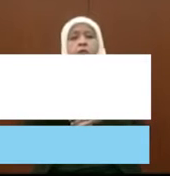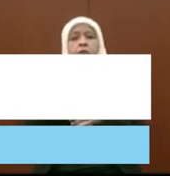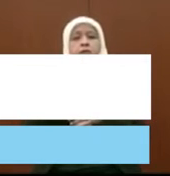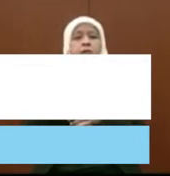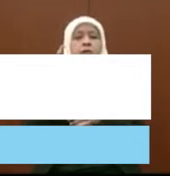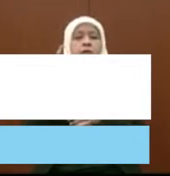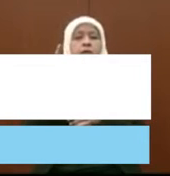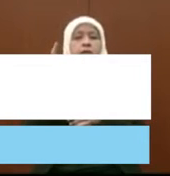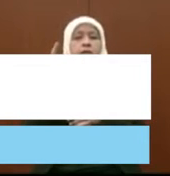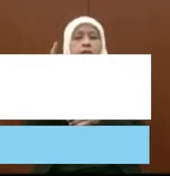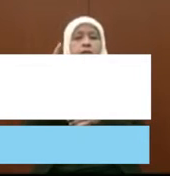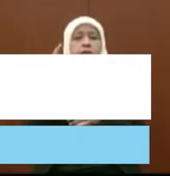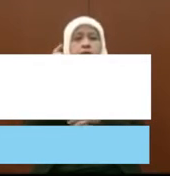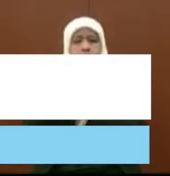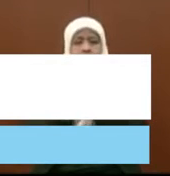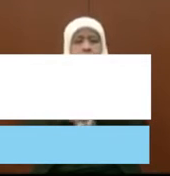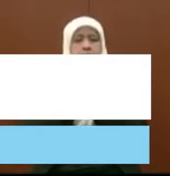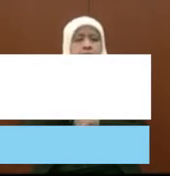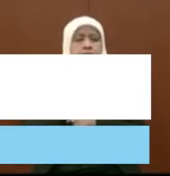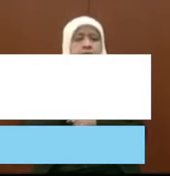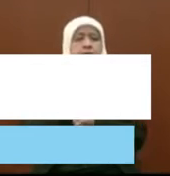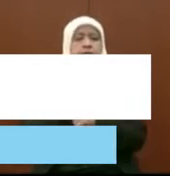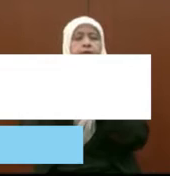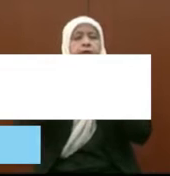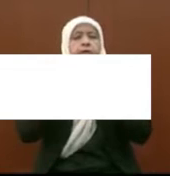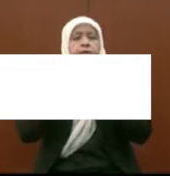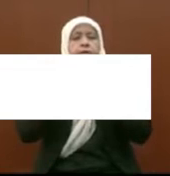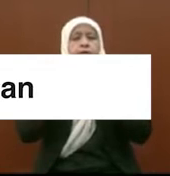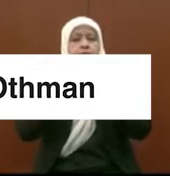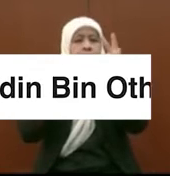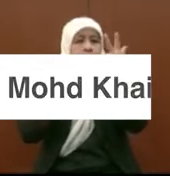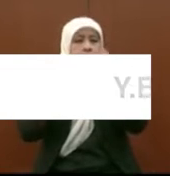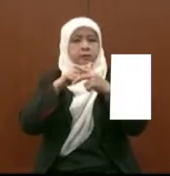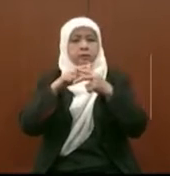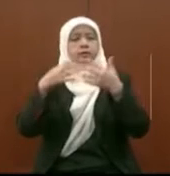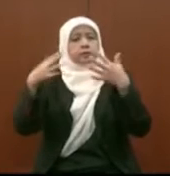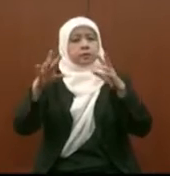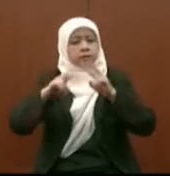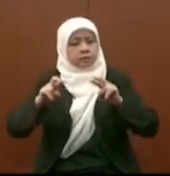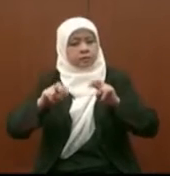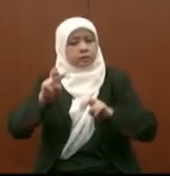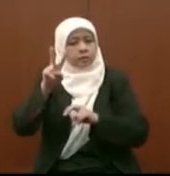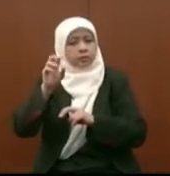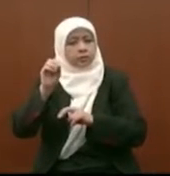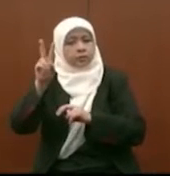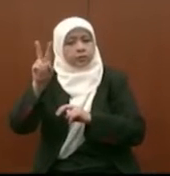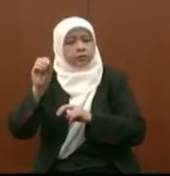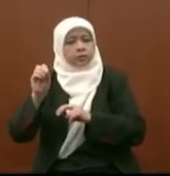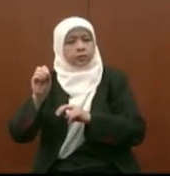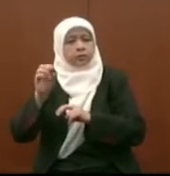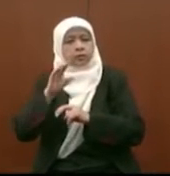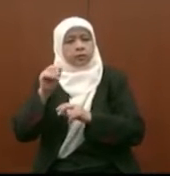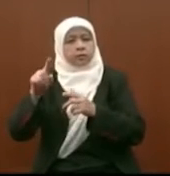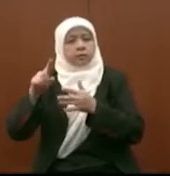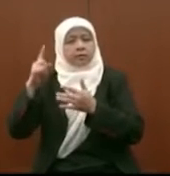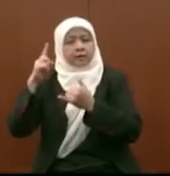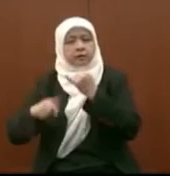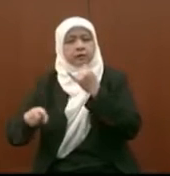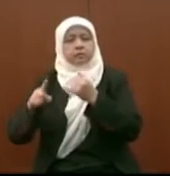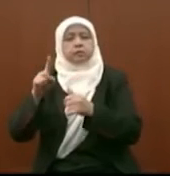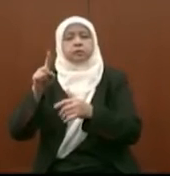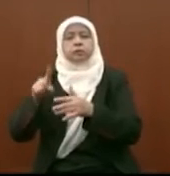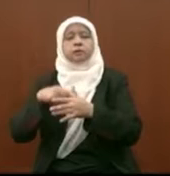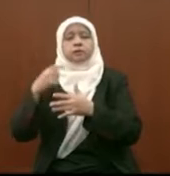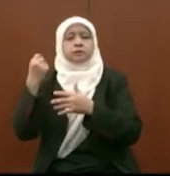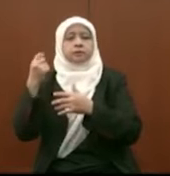Yang Berhormat sekalian ada tiga kajian yang telah kita laksanakan iaitu pada tahun 2020 dan yang terakhir pada November 2021